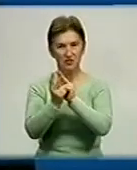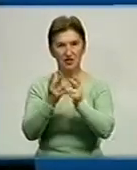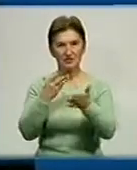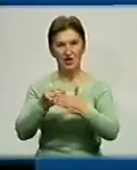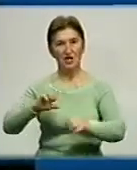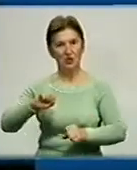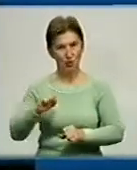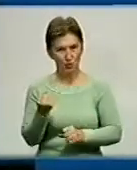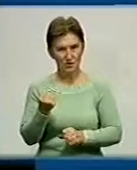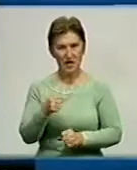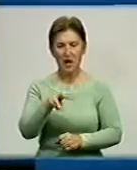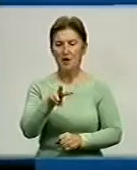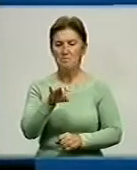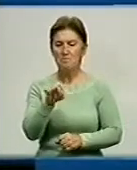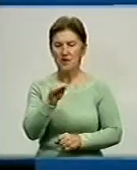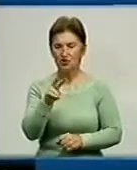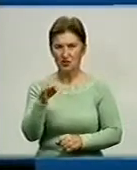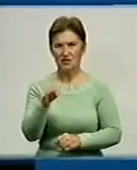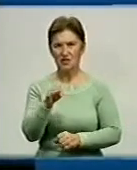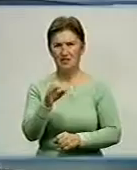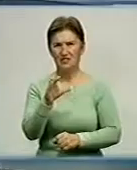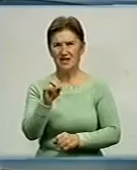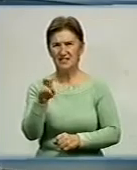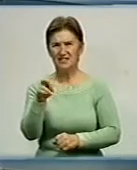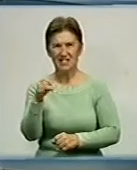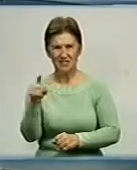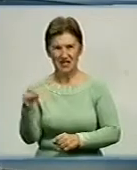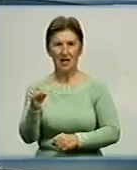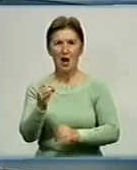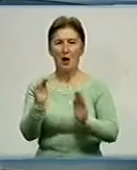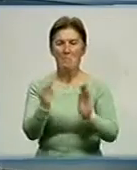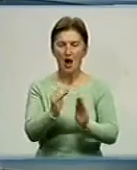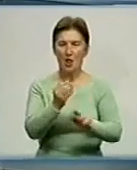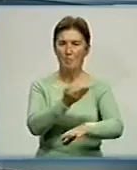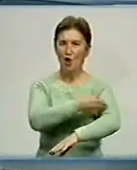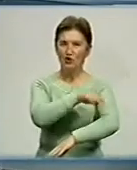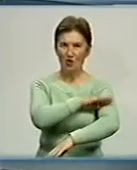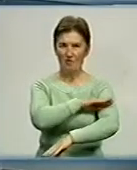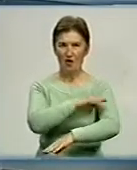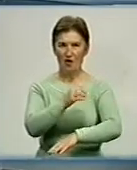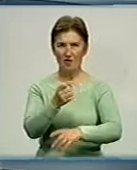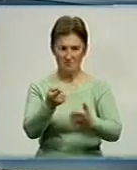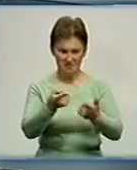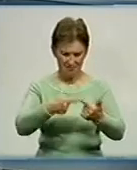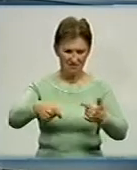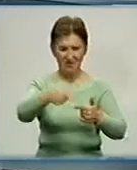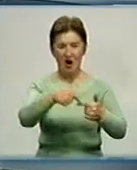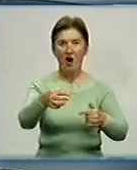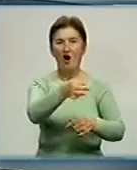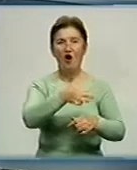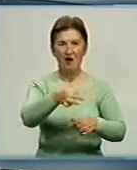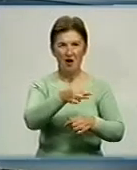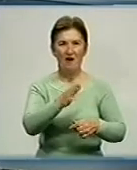Нижноселізійських, Великопольських, представників малопольського воєводства, з якими ми вже спілкувалися на